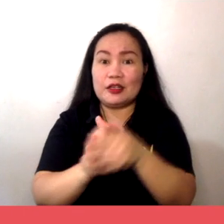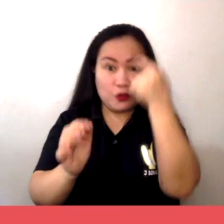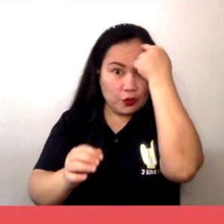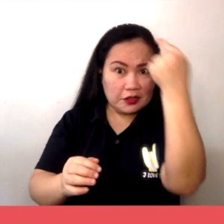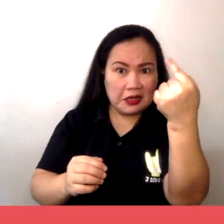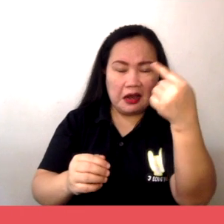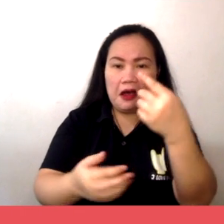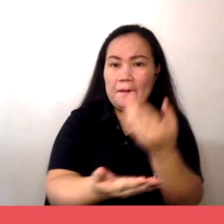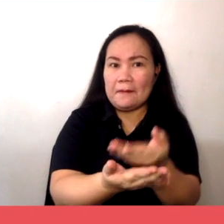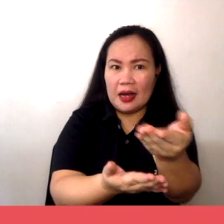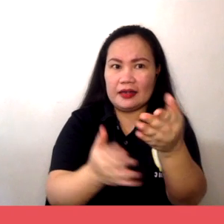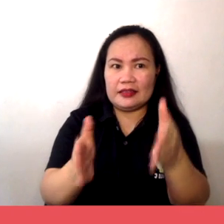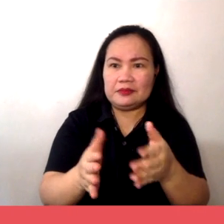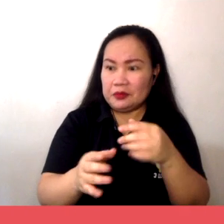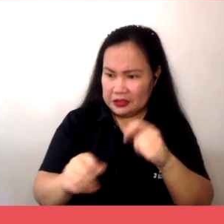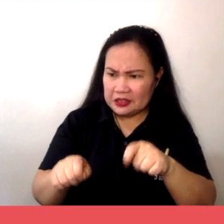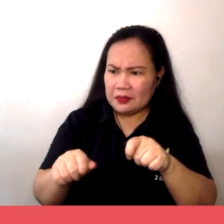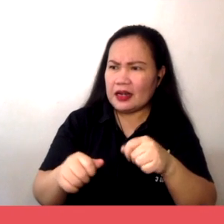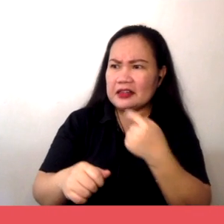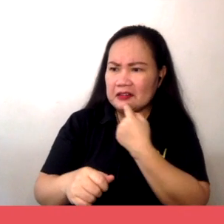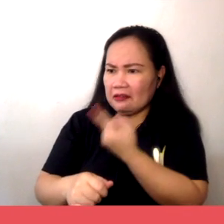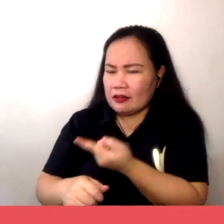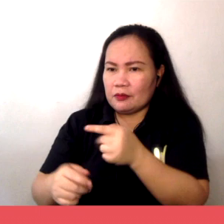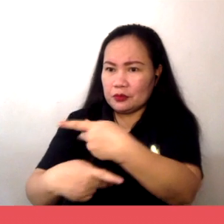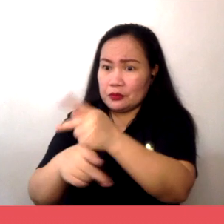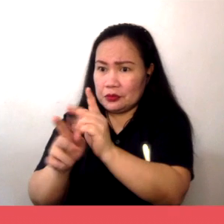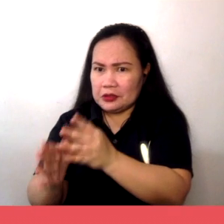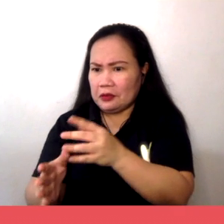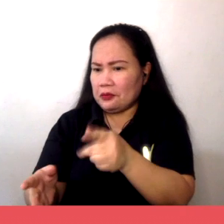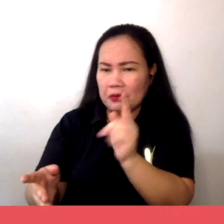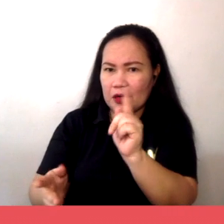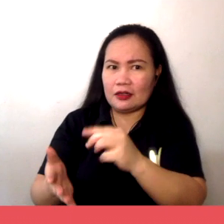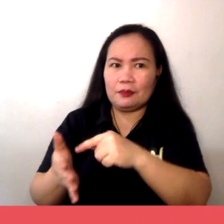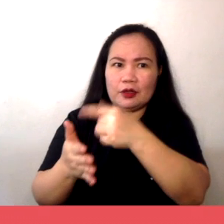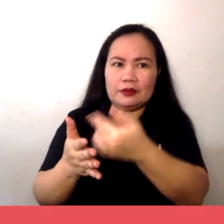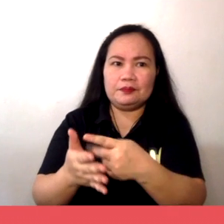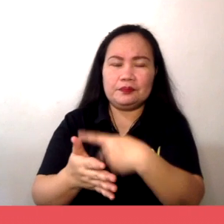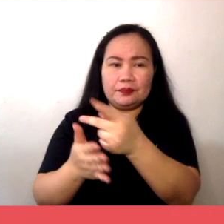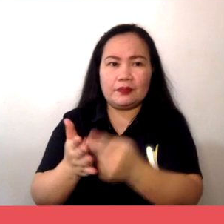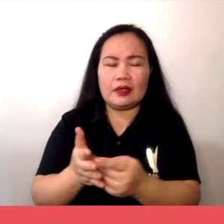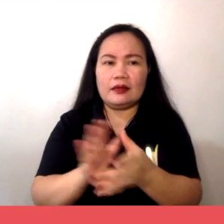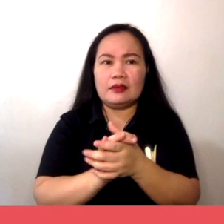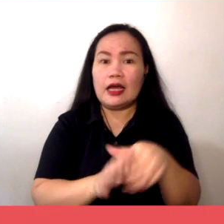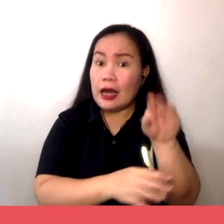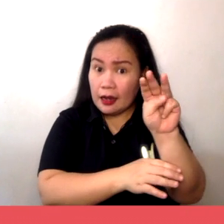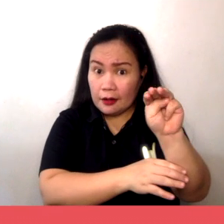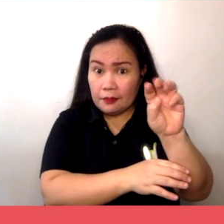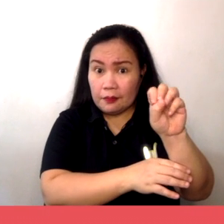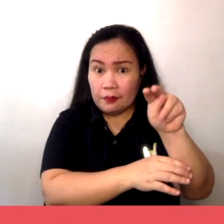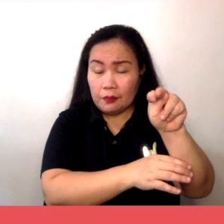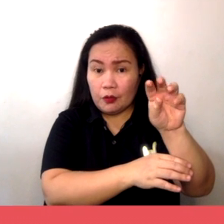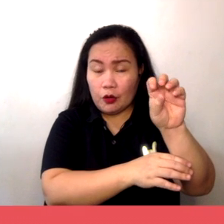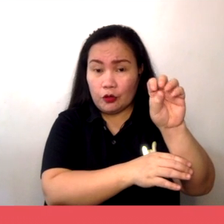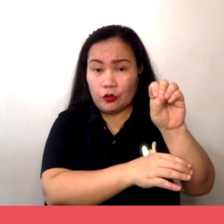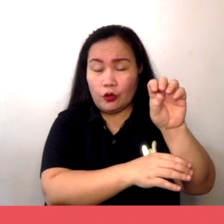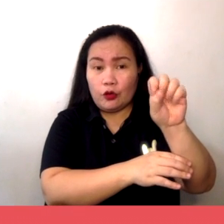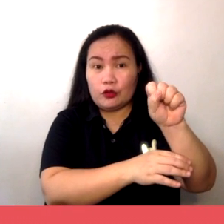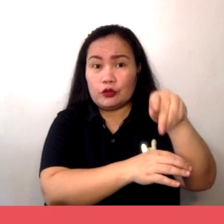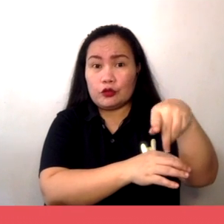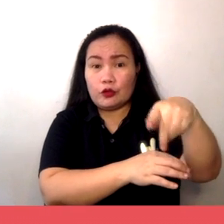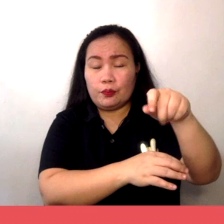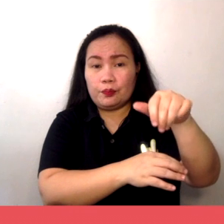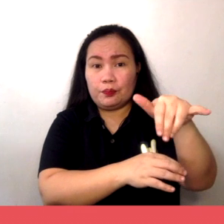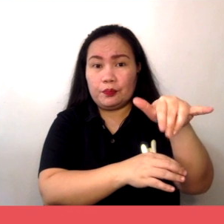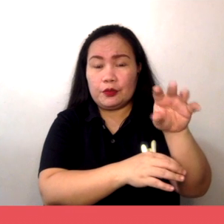Ang mabisang halimbawa ng ganitong anyo ng pamilihan ay ang pamahalaan na nag-iisang kumukuha ng servisyo